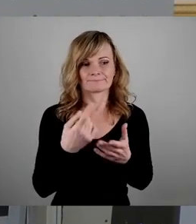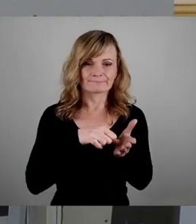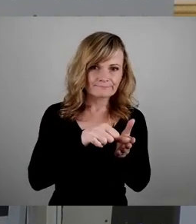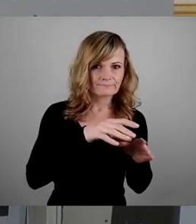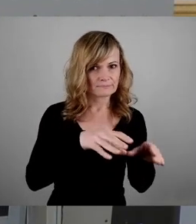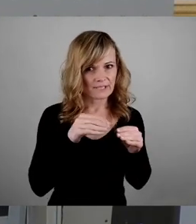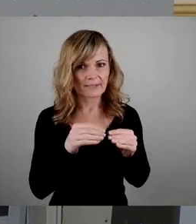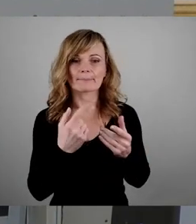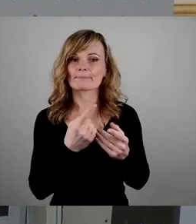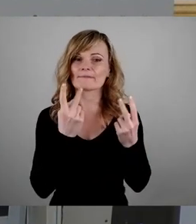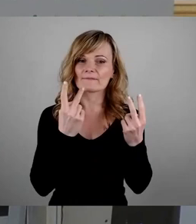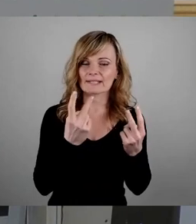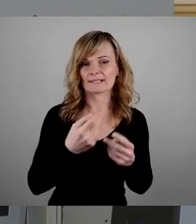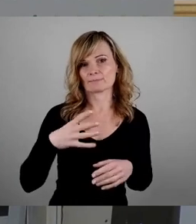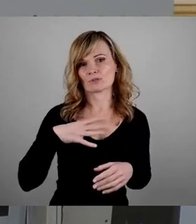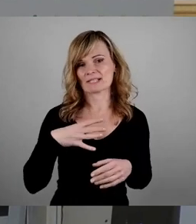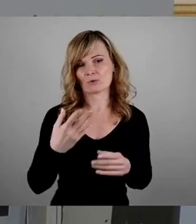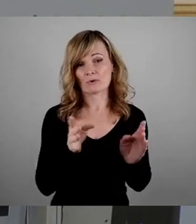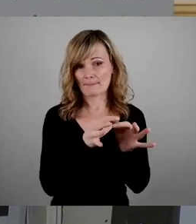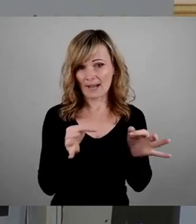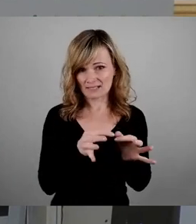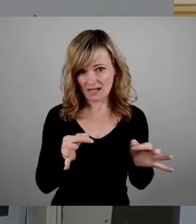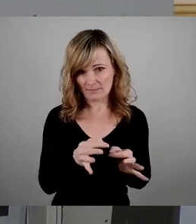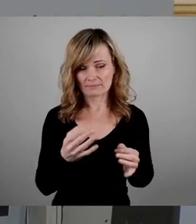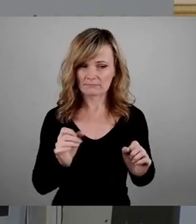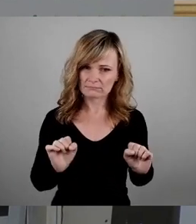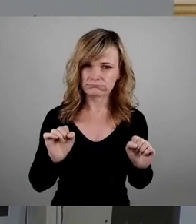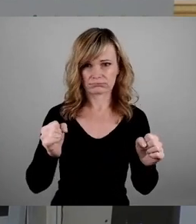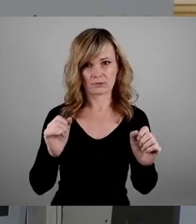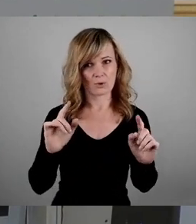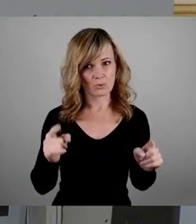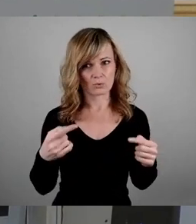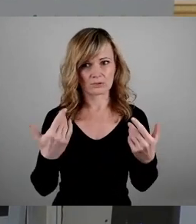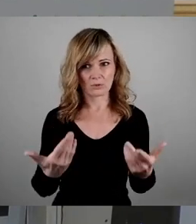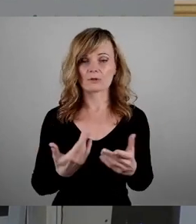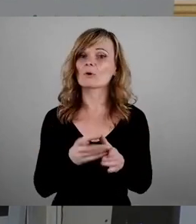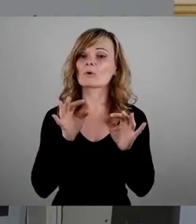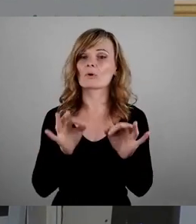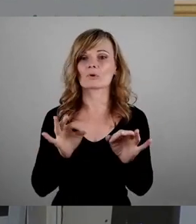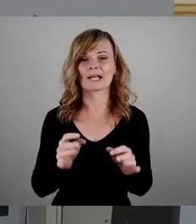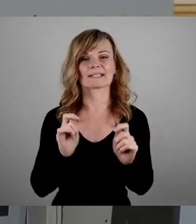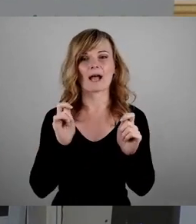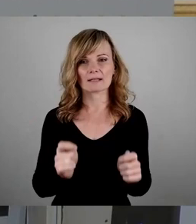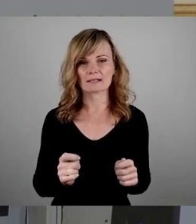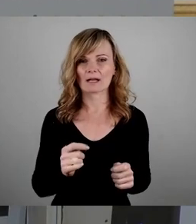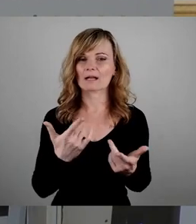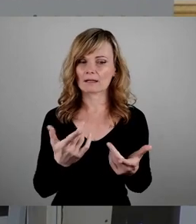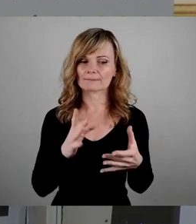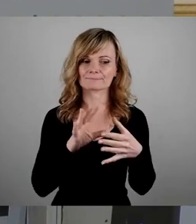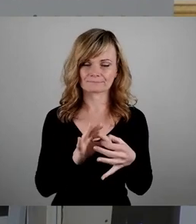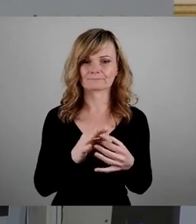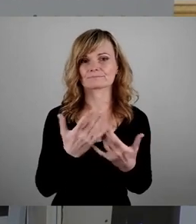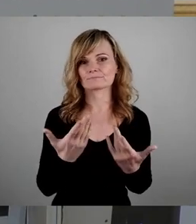Modernisierungsmaßnahmen angepackt werden können. Dazu haben wir einen konkreten Antrag als Fraktion Die Linke vorgelegt.